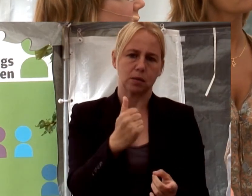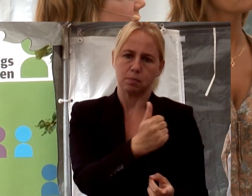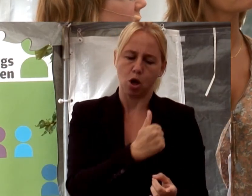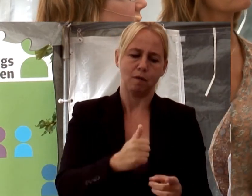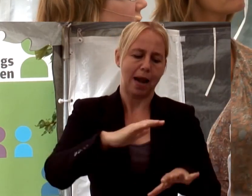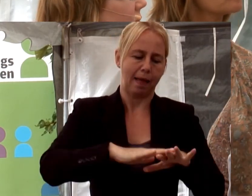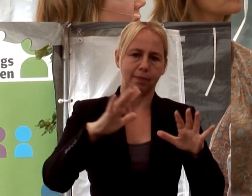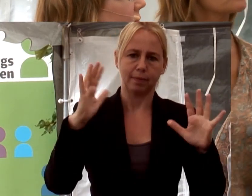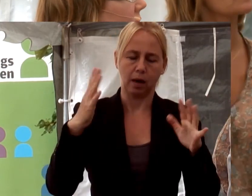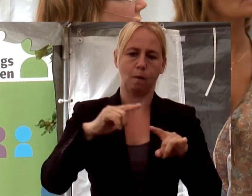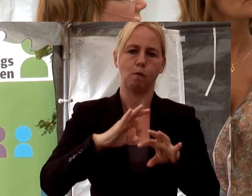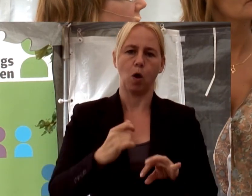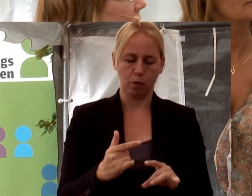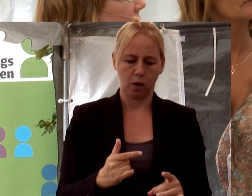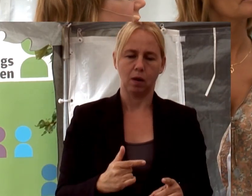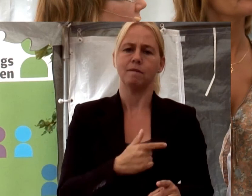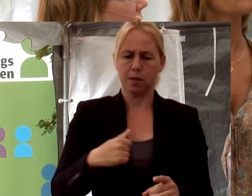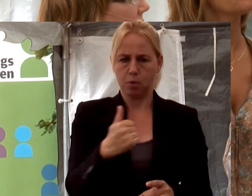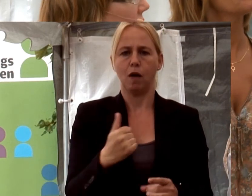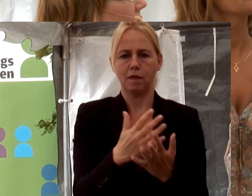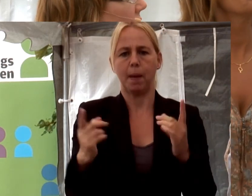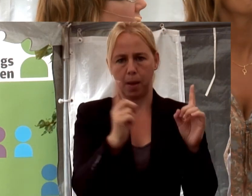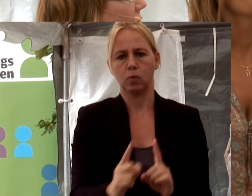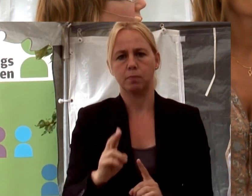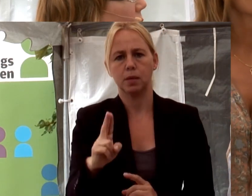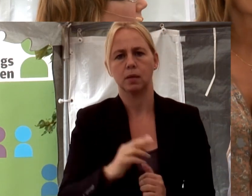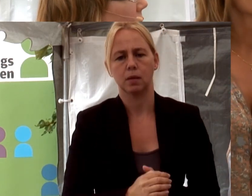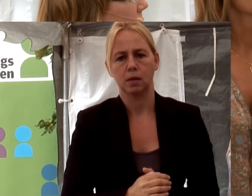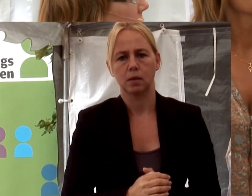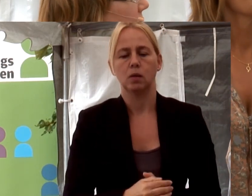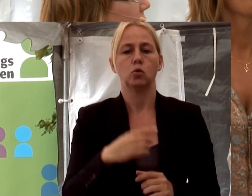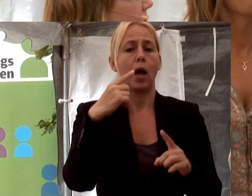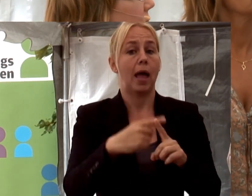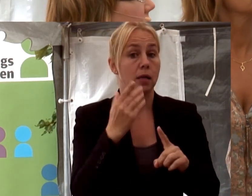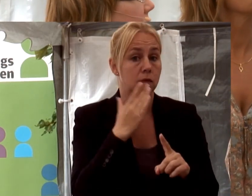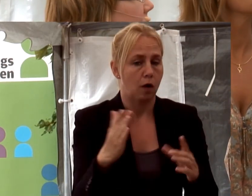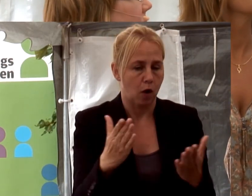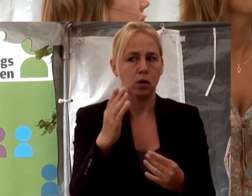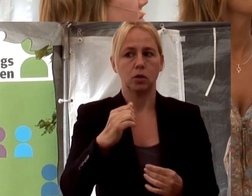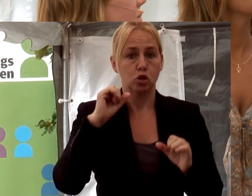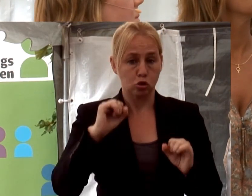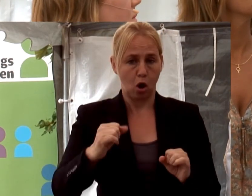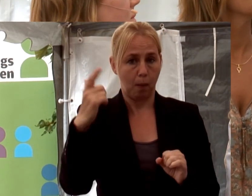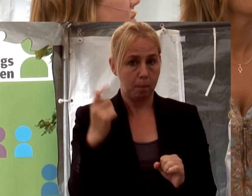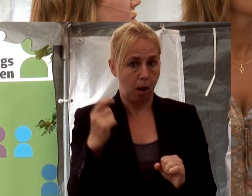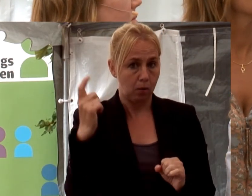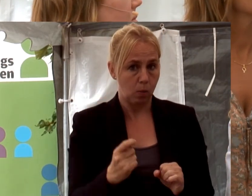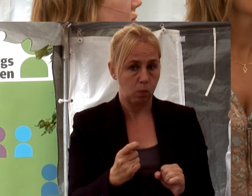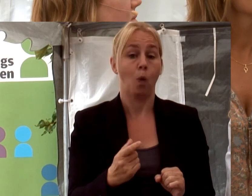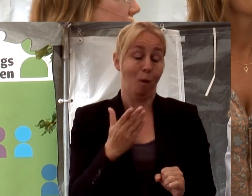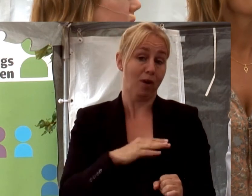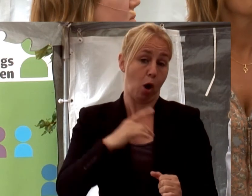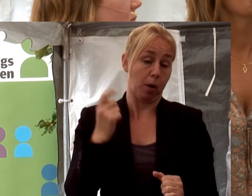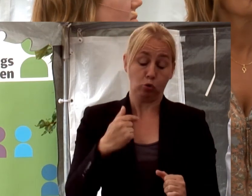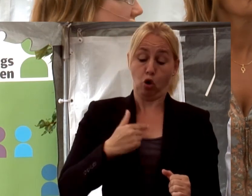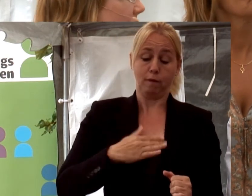behöva händer och fötter. Vi kommer att behöva mer människor. Så det enkla svaret är, ska vi ha pensioner, och det vill vi